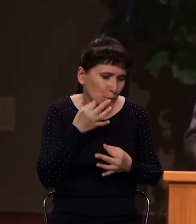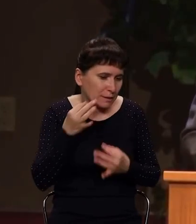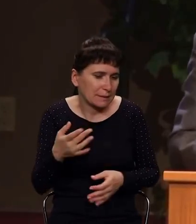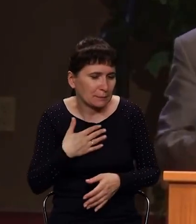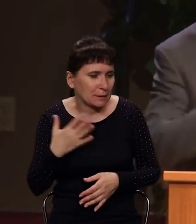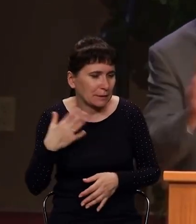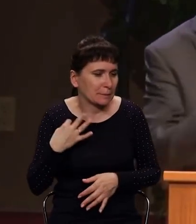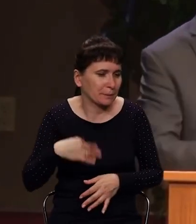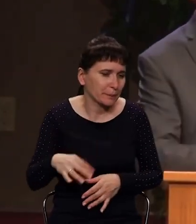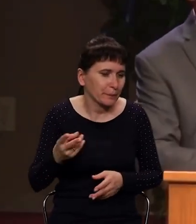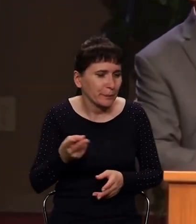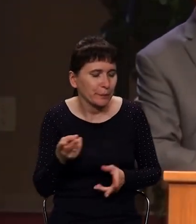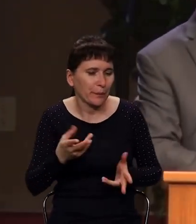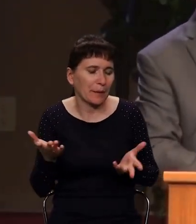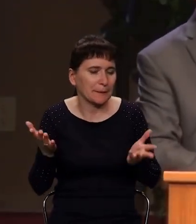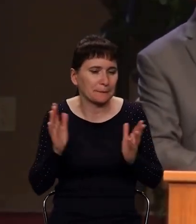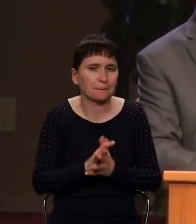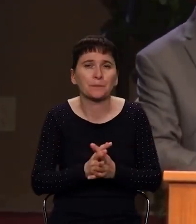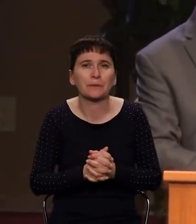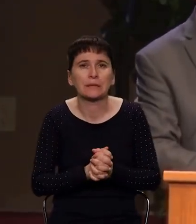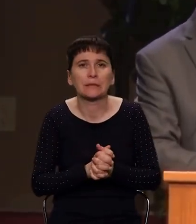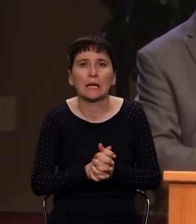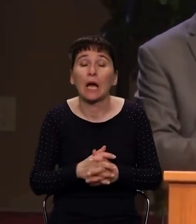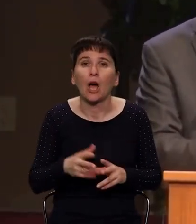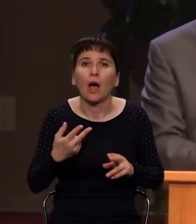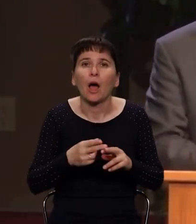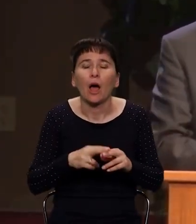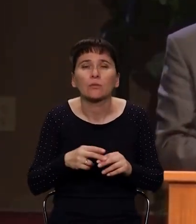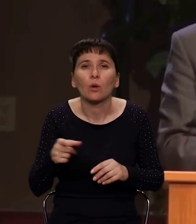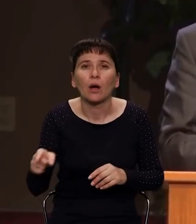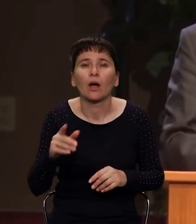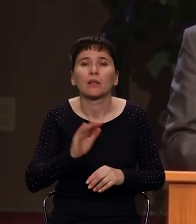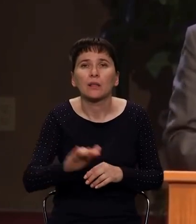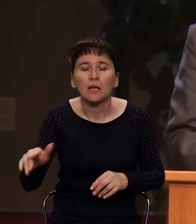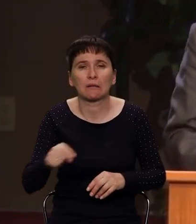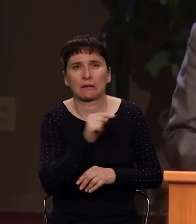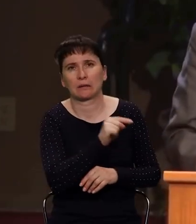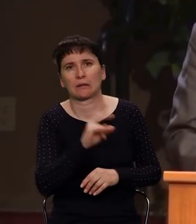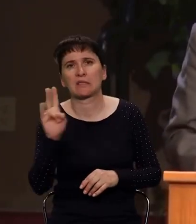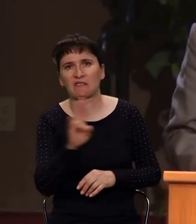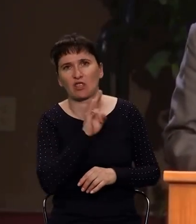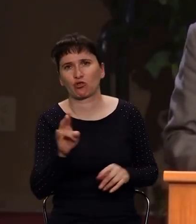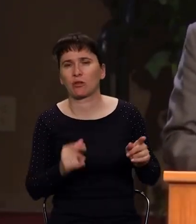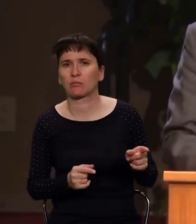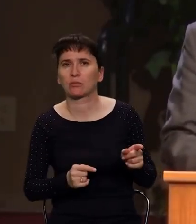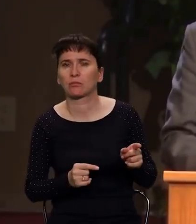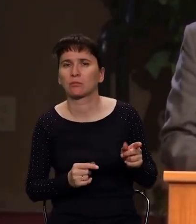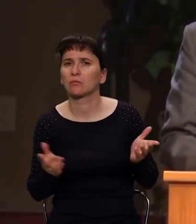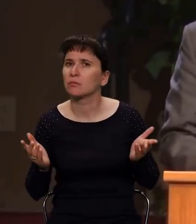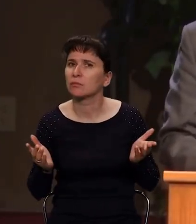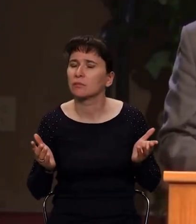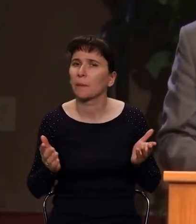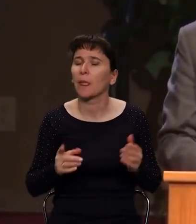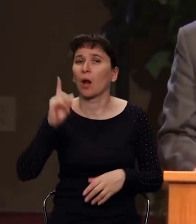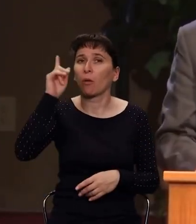Но что интересно, что это не просто были дети, а это были дети священника. Друзья, Бог наделяет каждого отца,